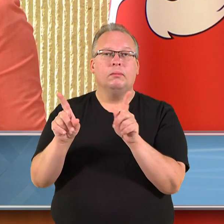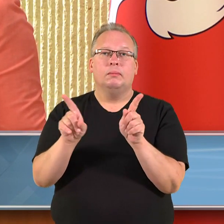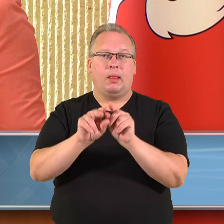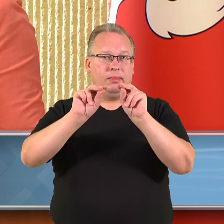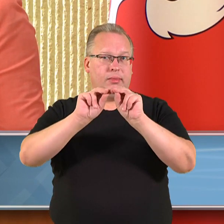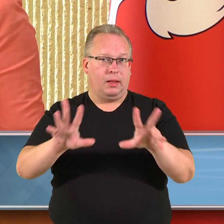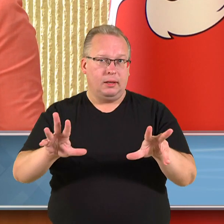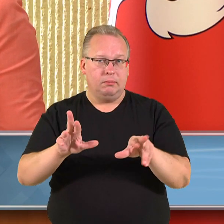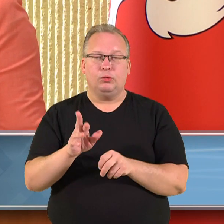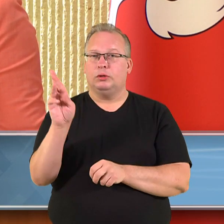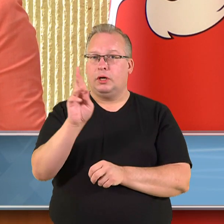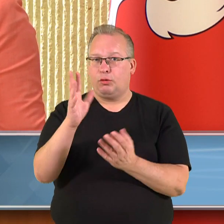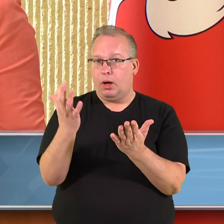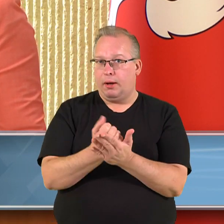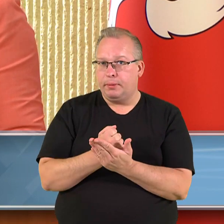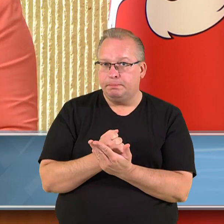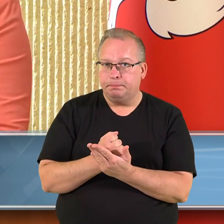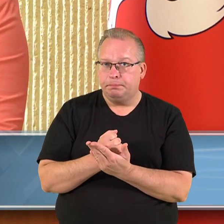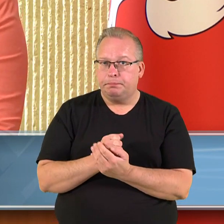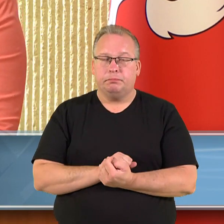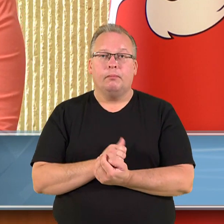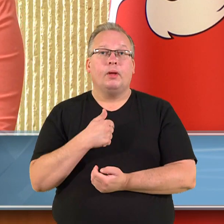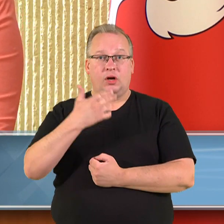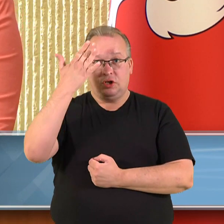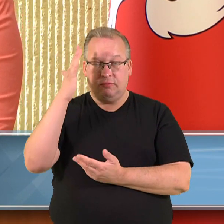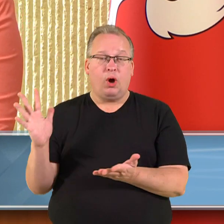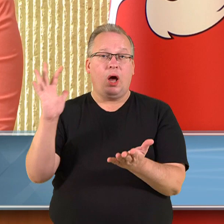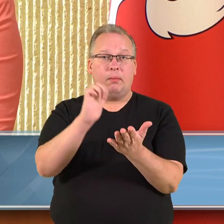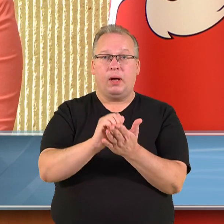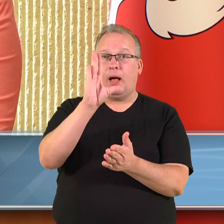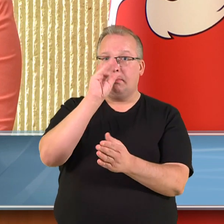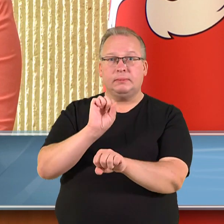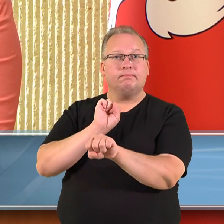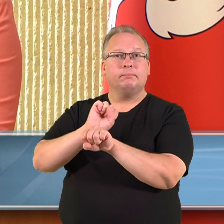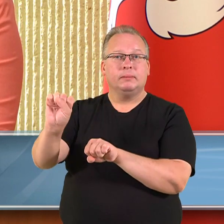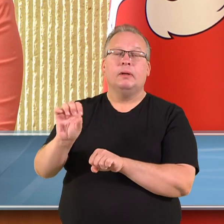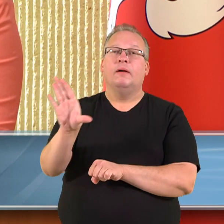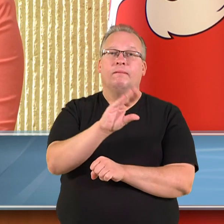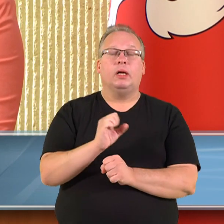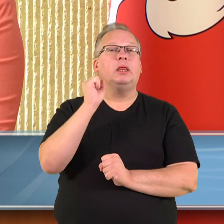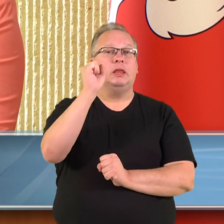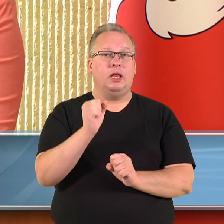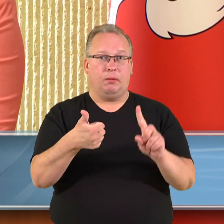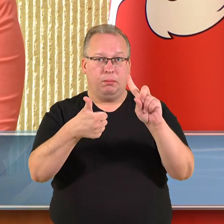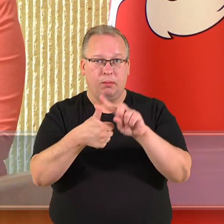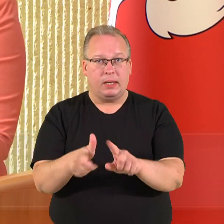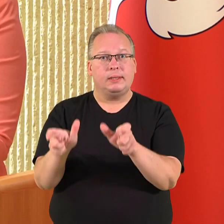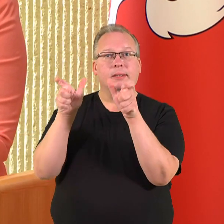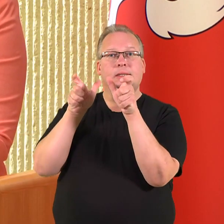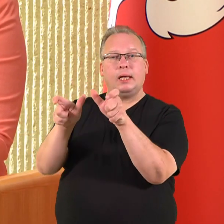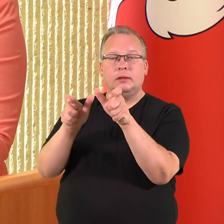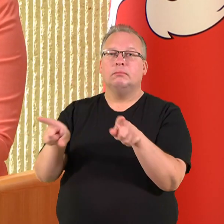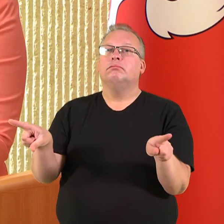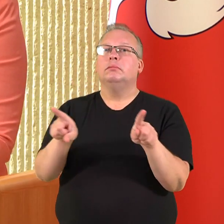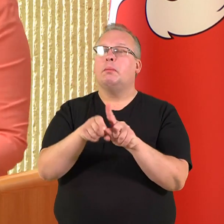katastrofiškus padarinius. Esu įsitikinusi, kad agresorių padės nugalėti visos priemonės – diplomatija, sankcijos, bet